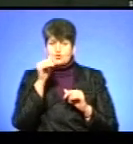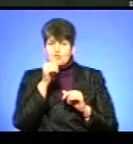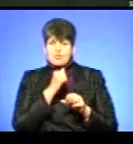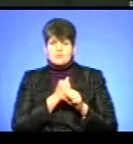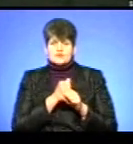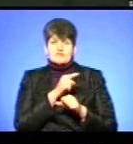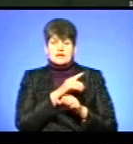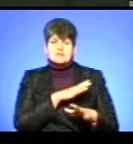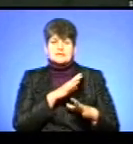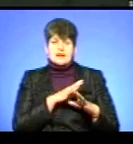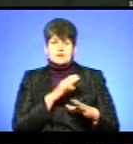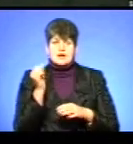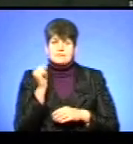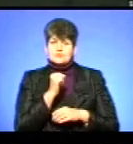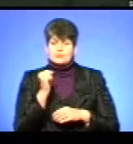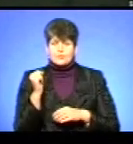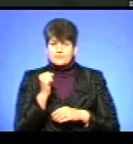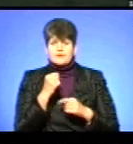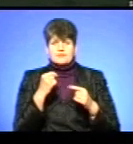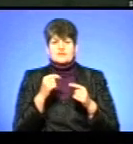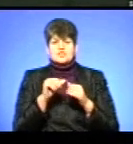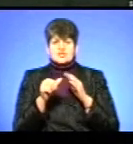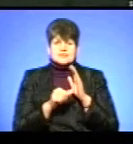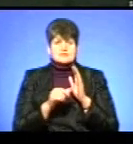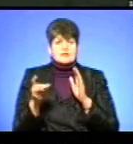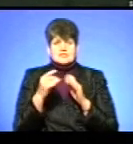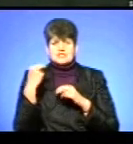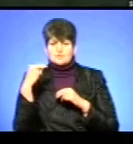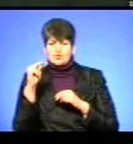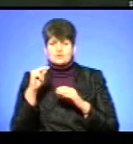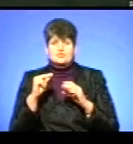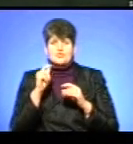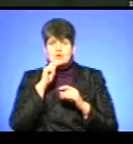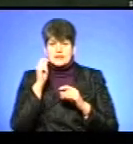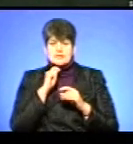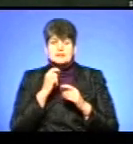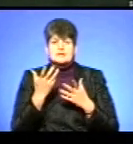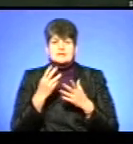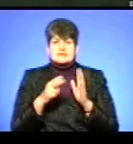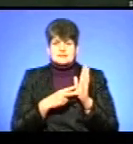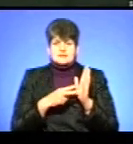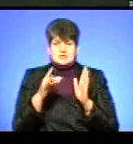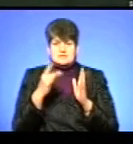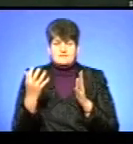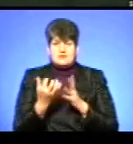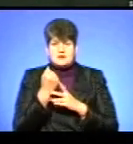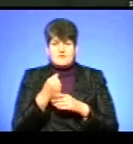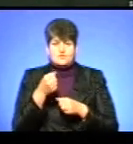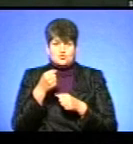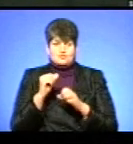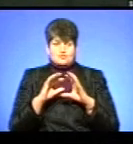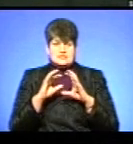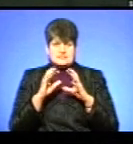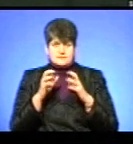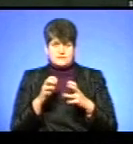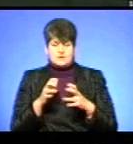працював там тренером з армспорту. Він 16-разовий чемпіон України з армспорту, сім разів вигравав Кубок світу серед професіоналів.